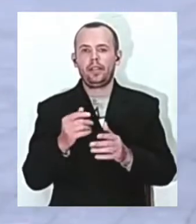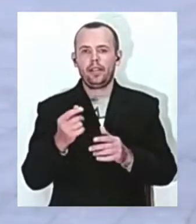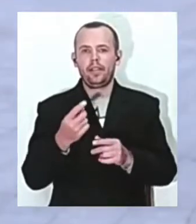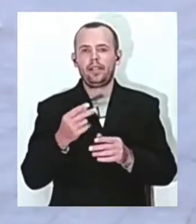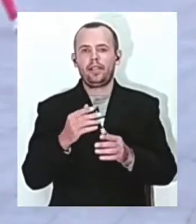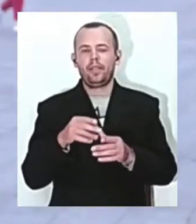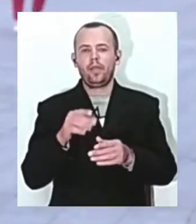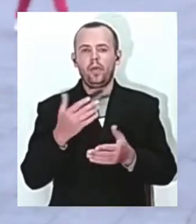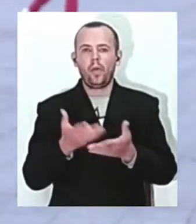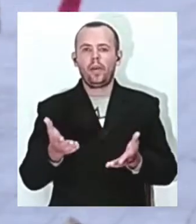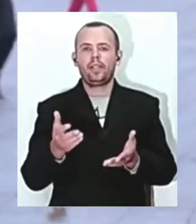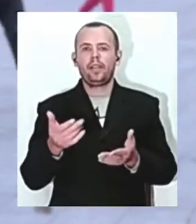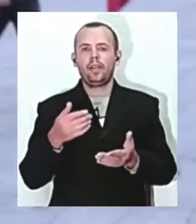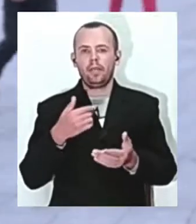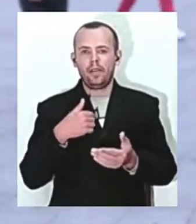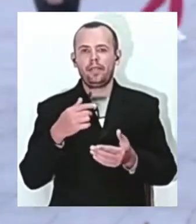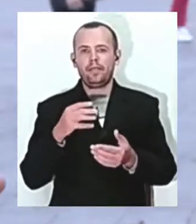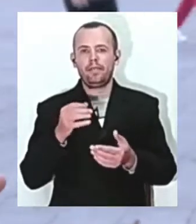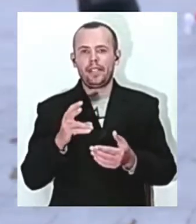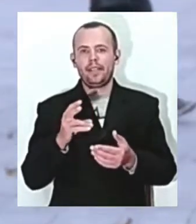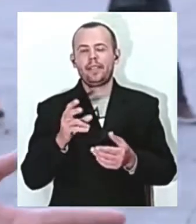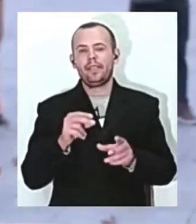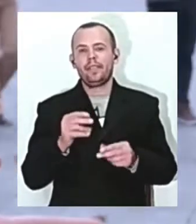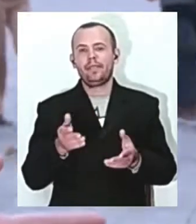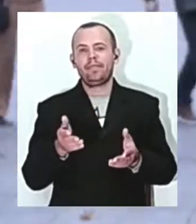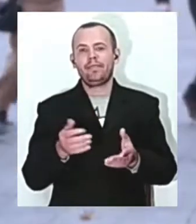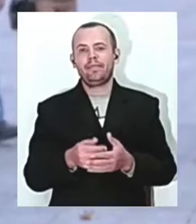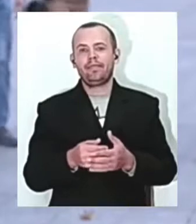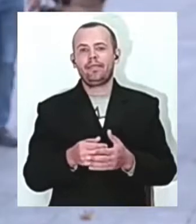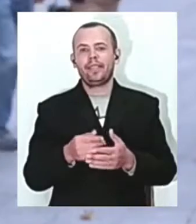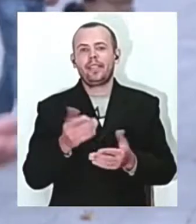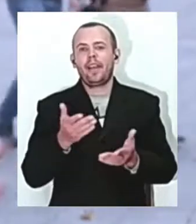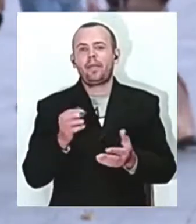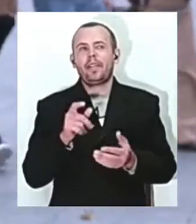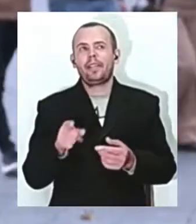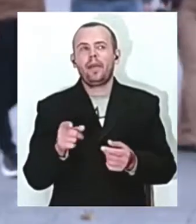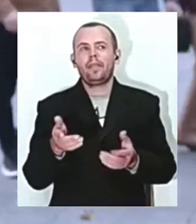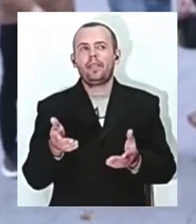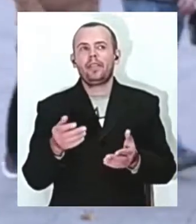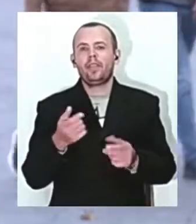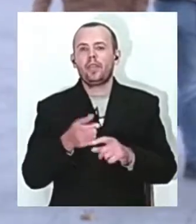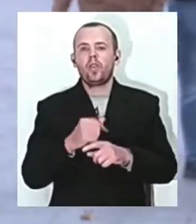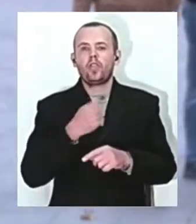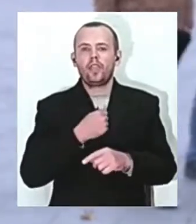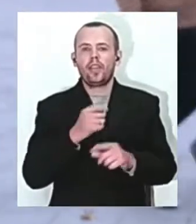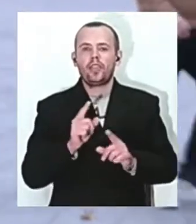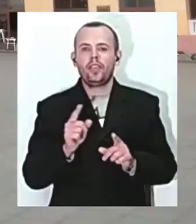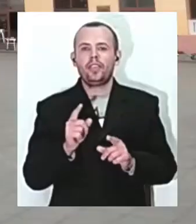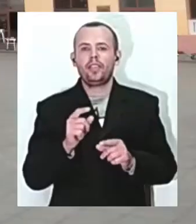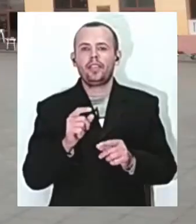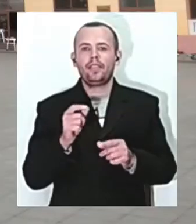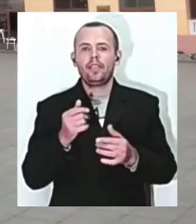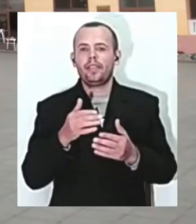Майдан потрібний був, як би там не було, дуже шкода, що стільки людей загинуло, але він був